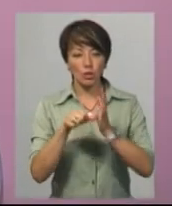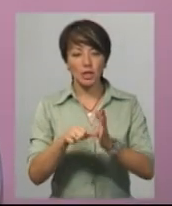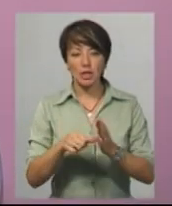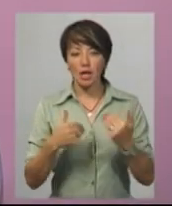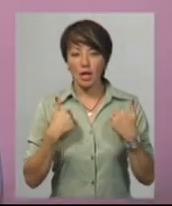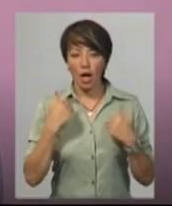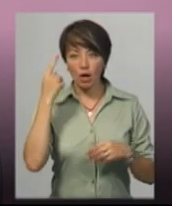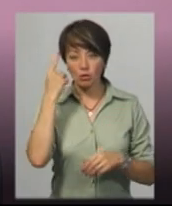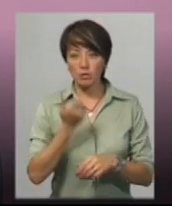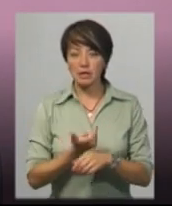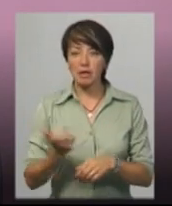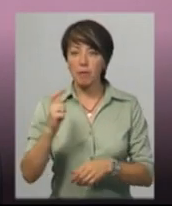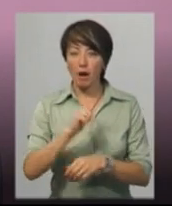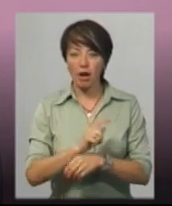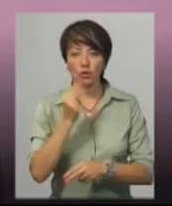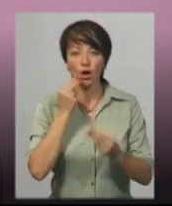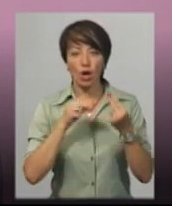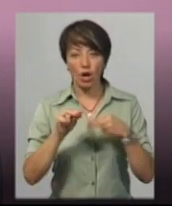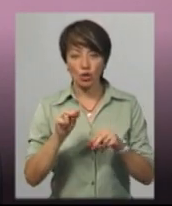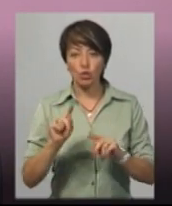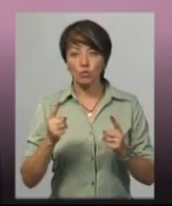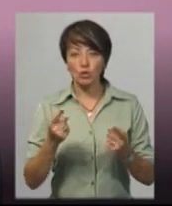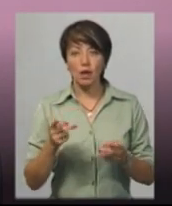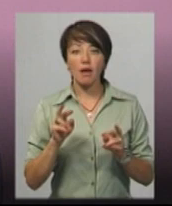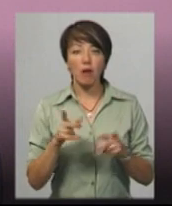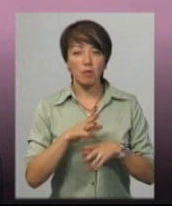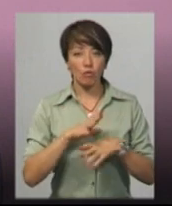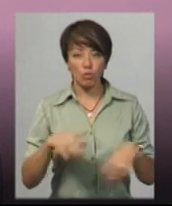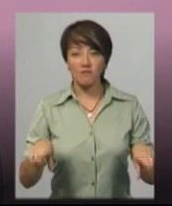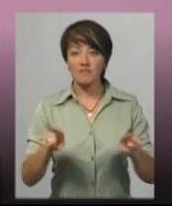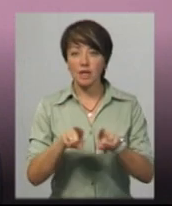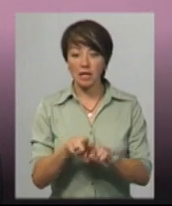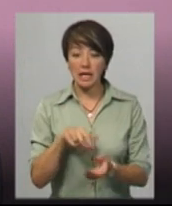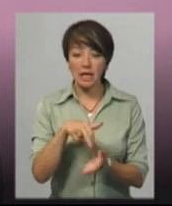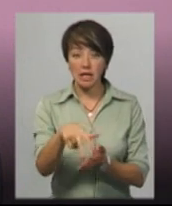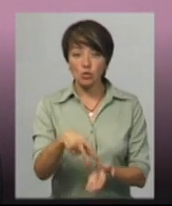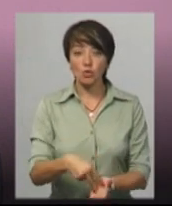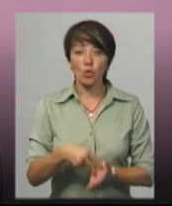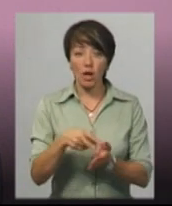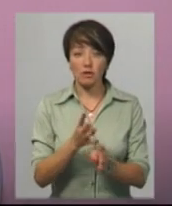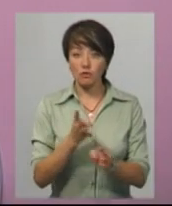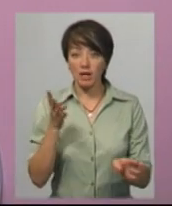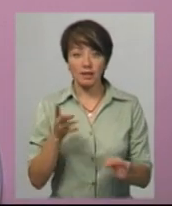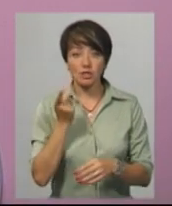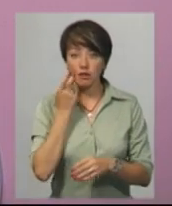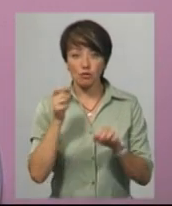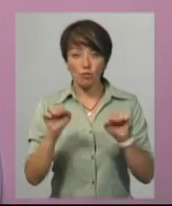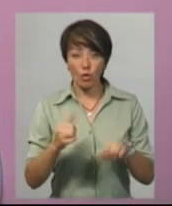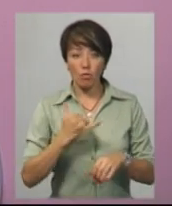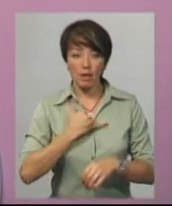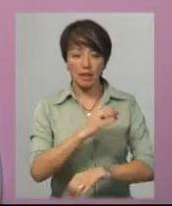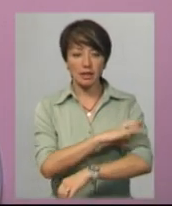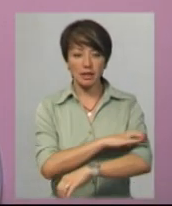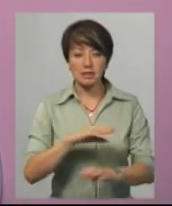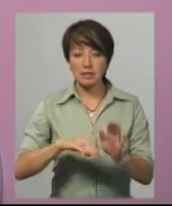що це набагато краще, тому що як би там не було, все-таки ти стояти в черзі не завжди можеш. Вон в мене скаче